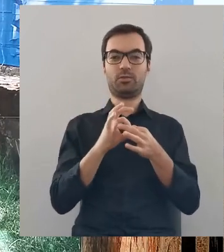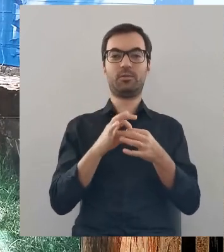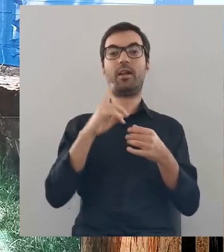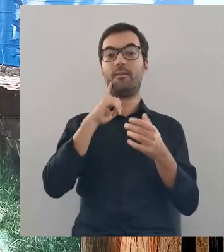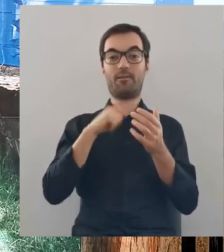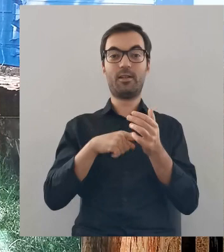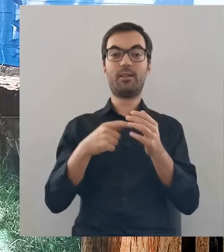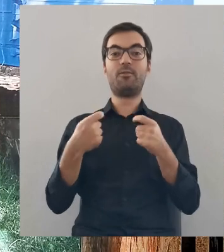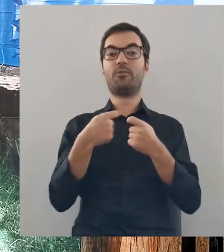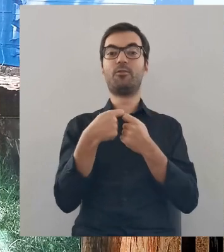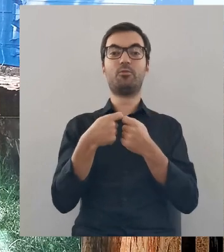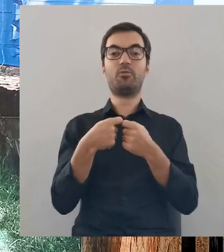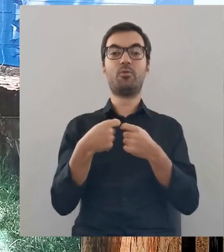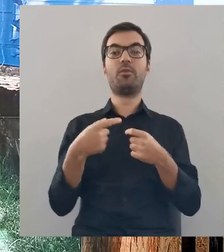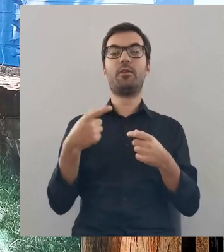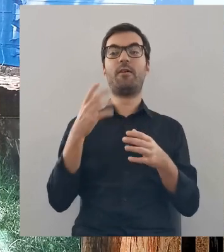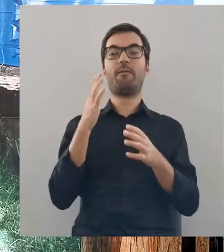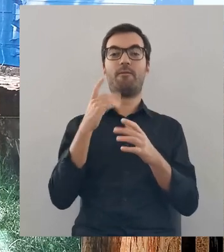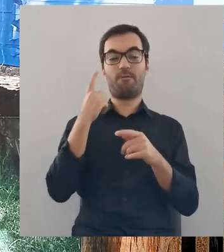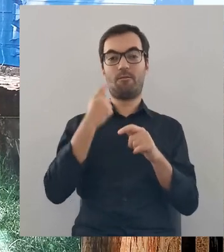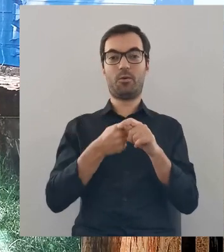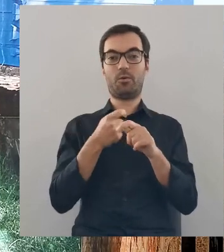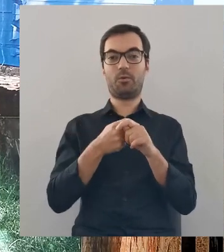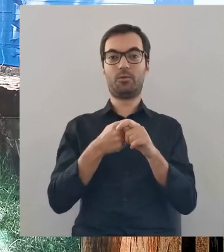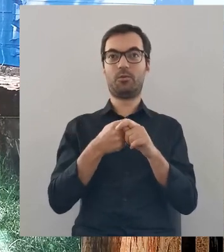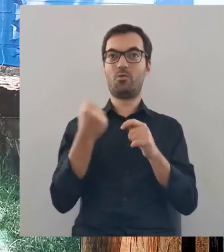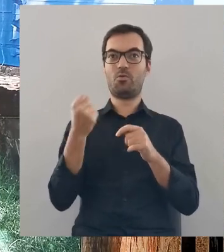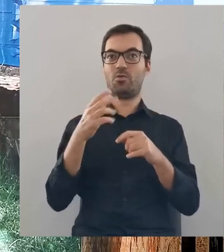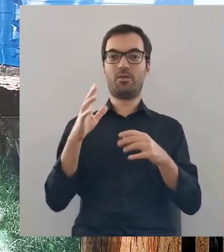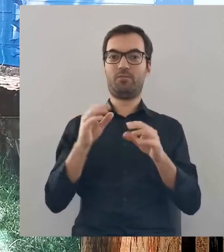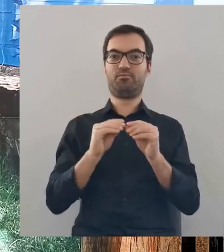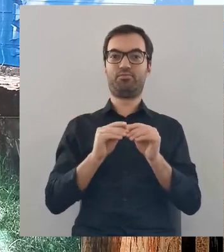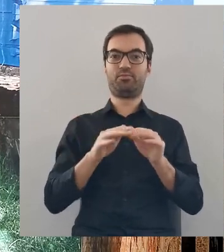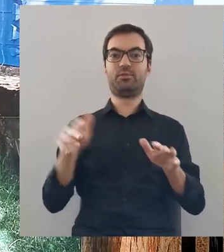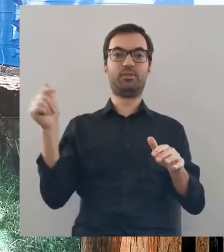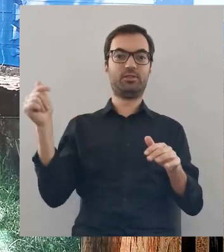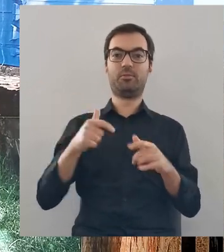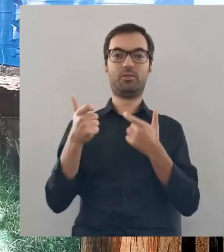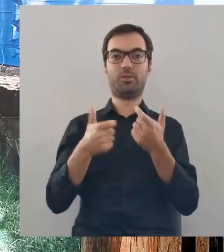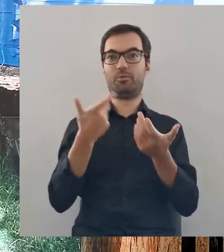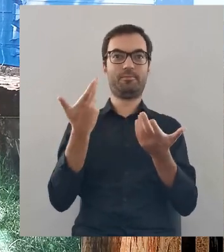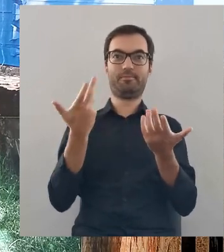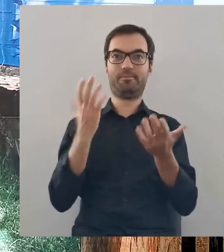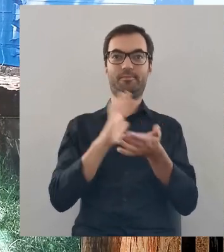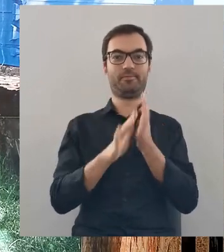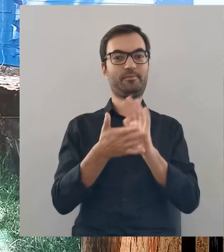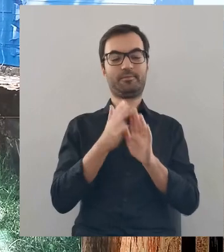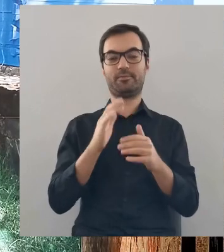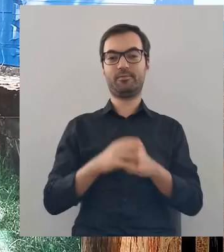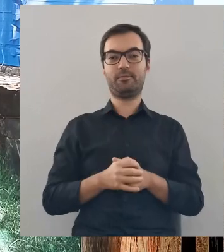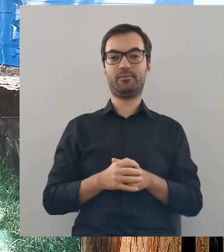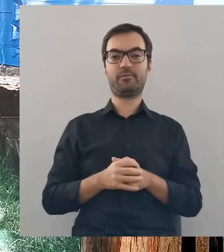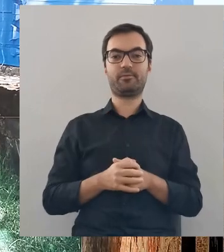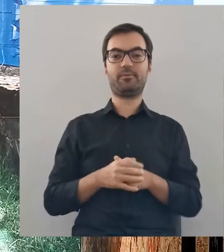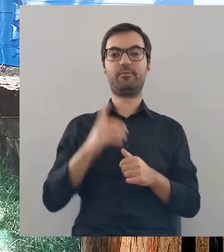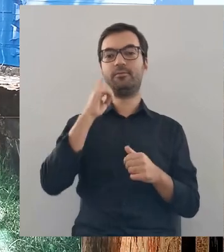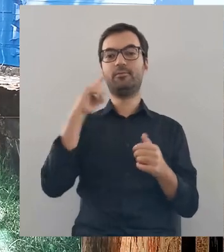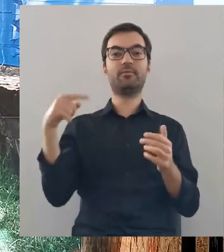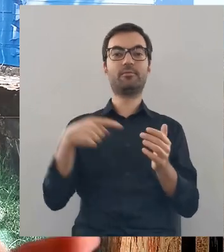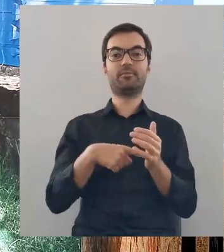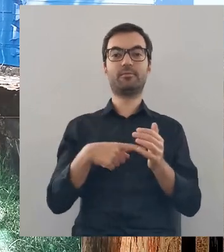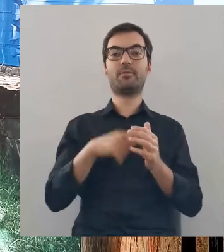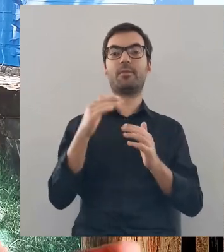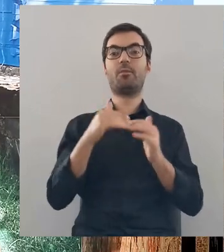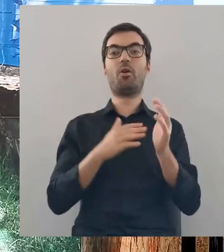się wyjątkowo rozbestwił i trzeba było zrobić jakiś z nim porządek.